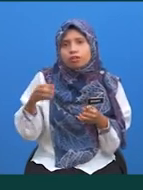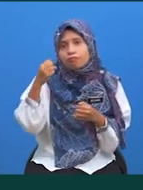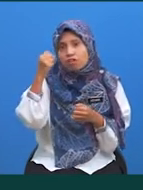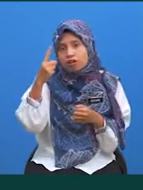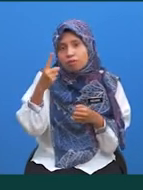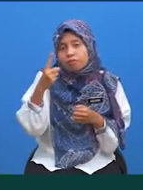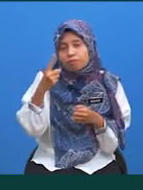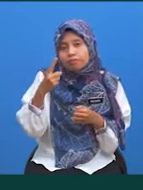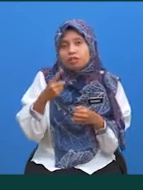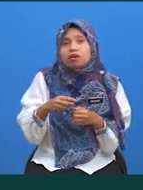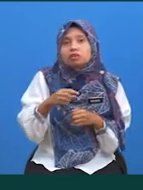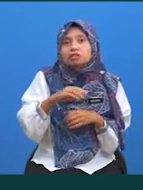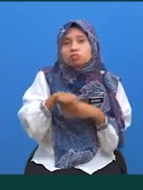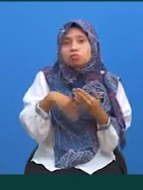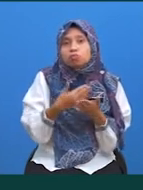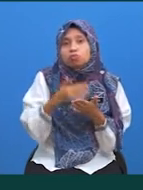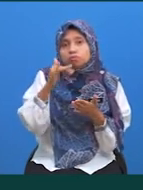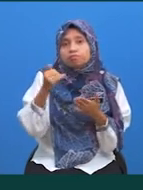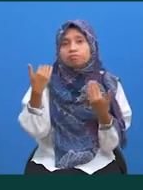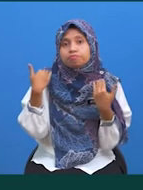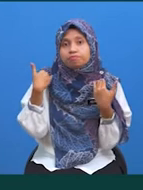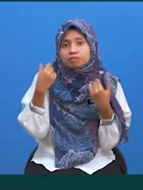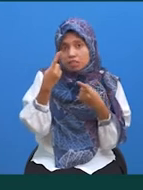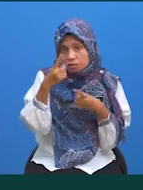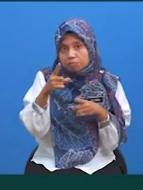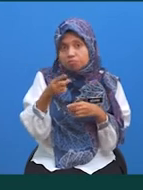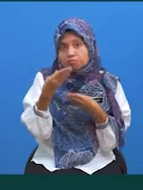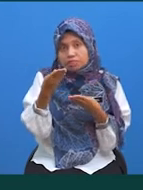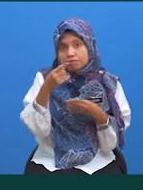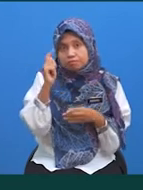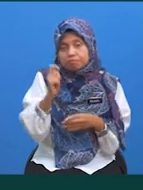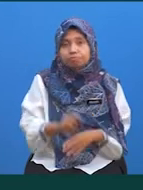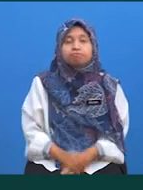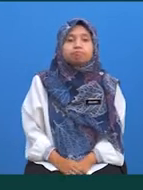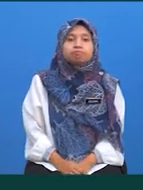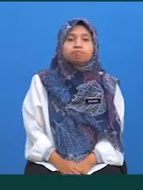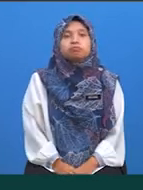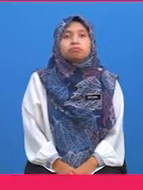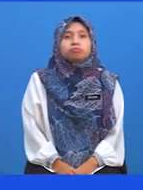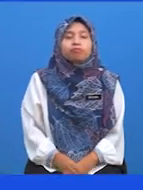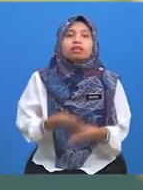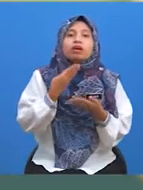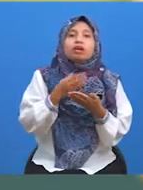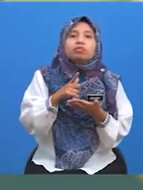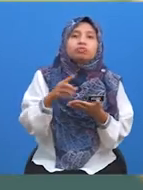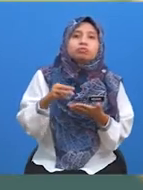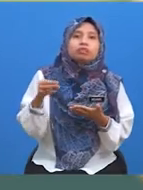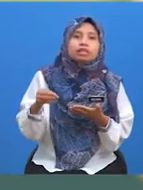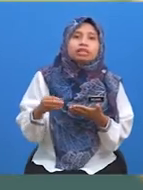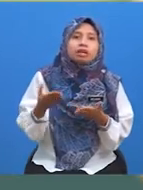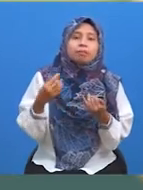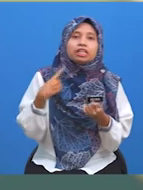faham penyesaian latihan 3 ini Bagus! Baiklah, murid-murid